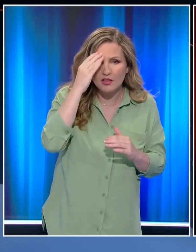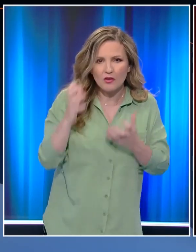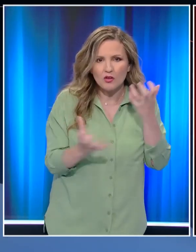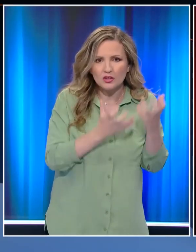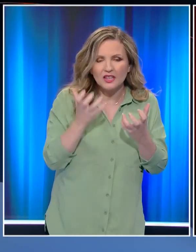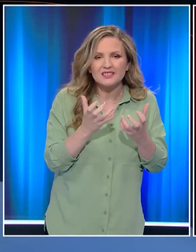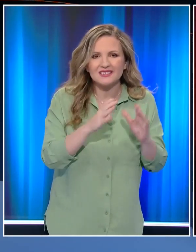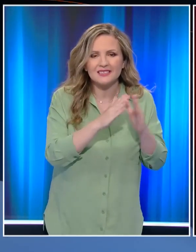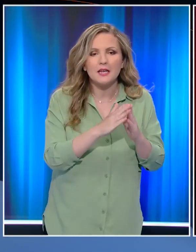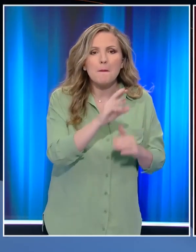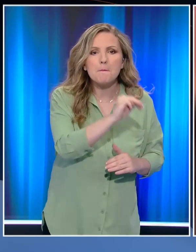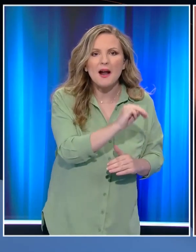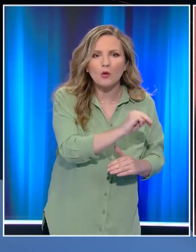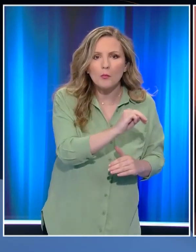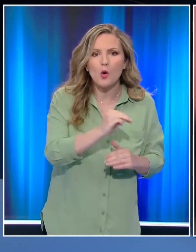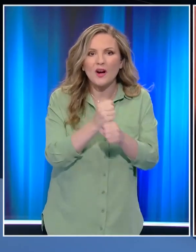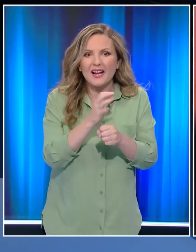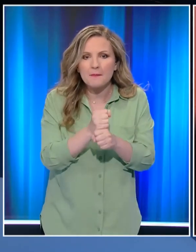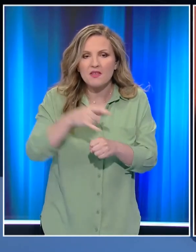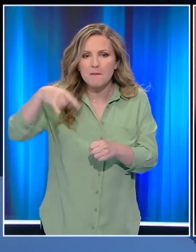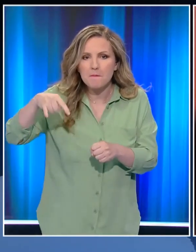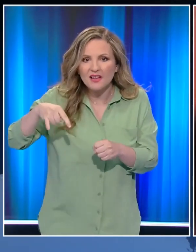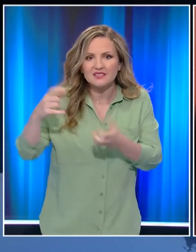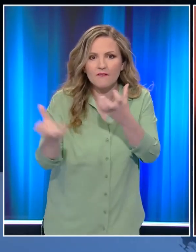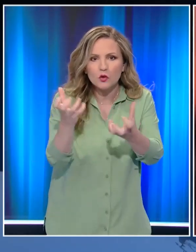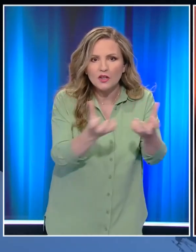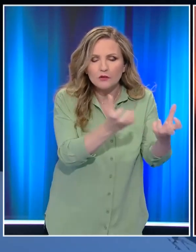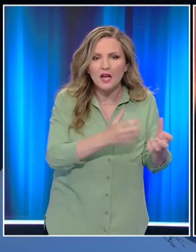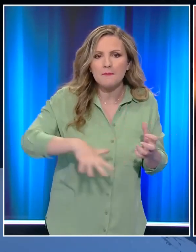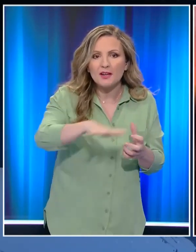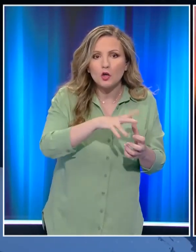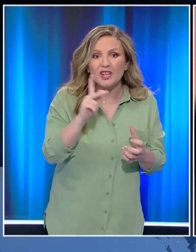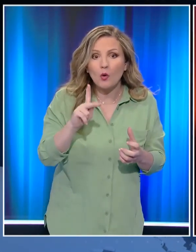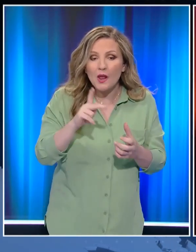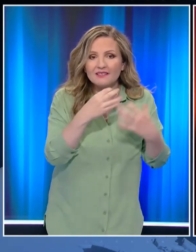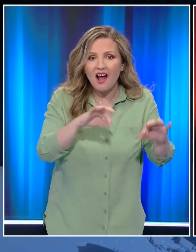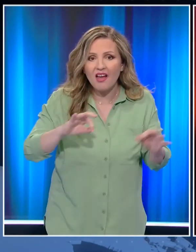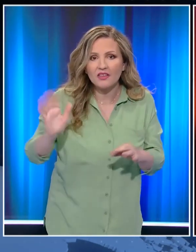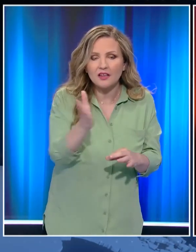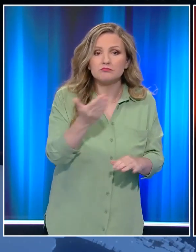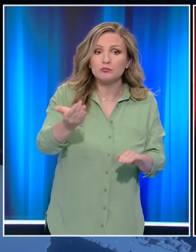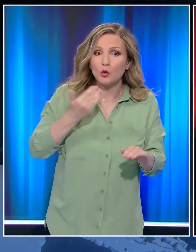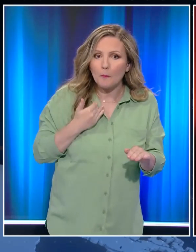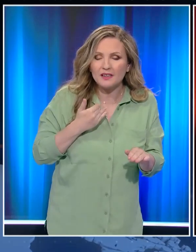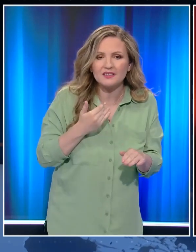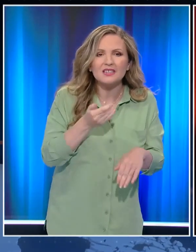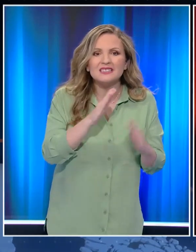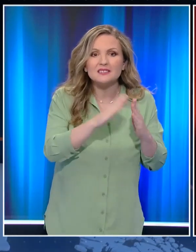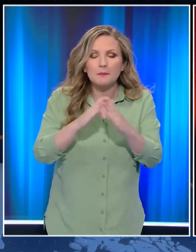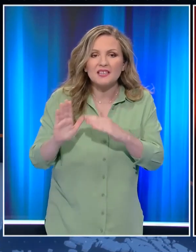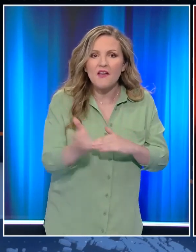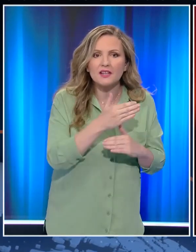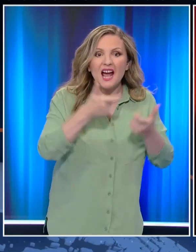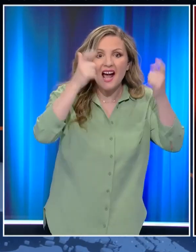πύλησαν τους οικισμούς Μαρκόπουλο, Κρεμμύδι και Πάστρα αλλά και την περιοχή Κολέτη που εκκαινώθηκαν. Νωρίτερα είχαν απομακρυθεί από τα σπίτια του Σικάτη και